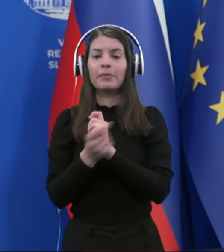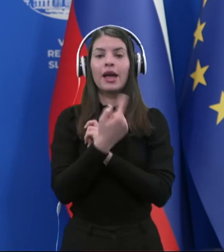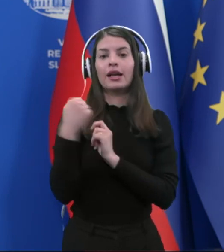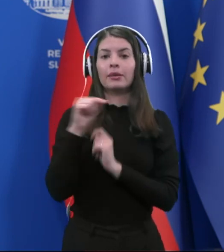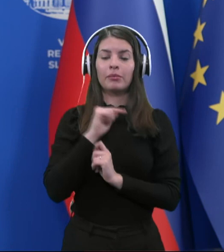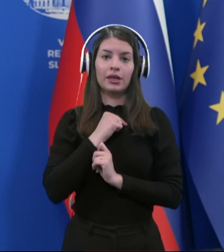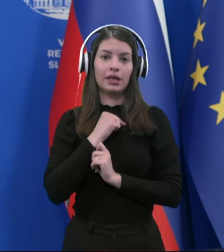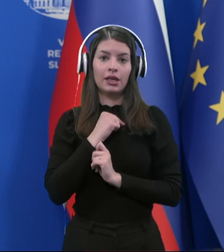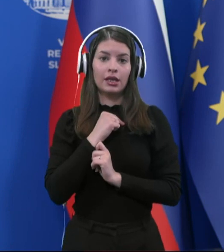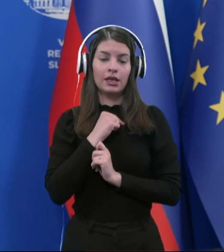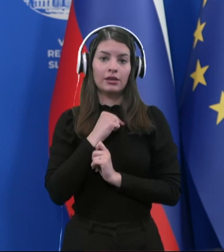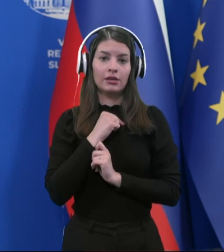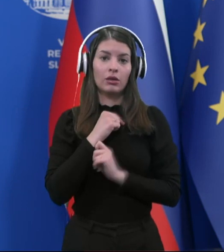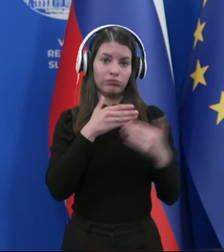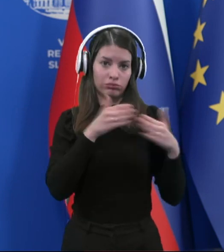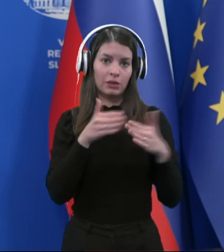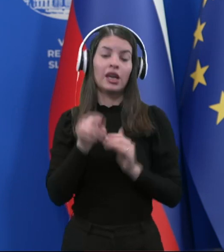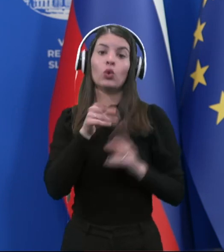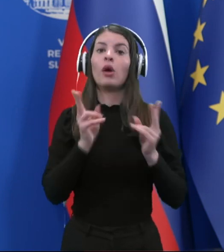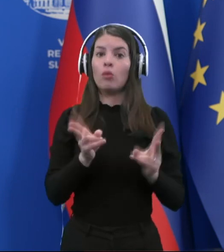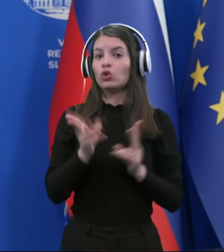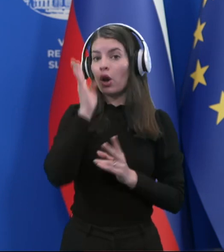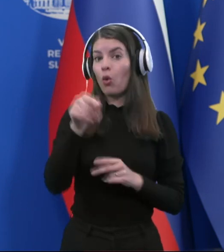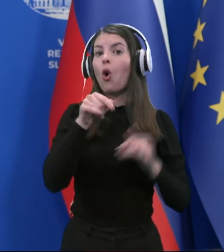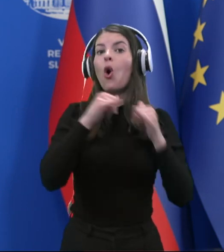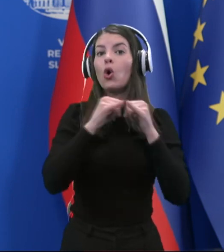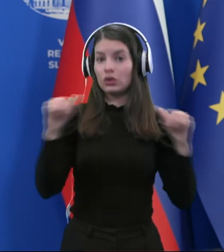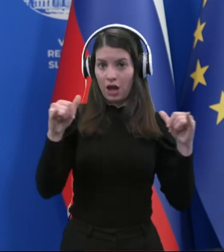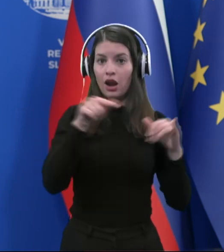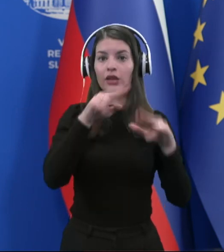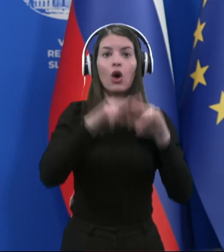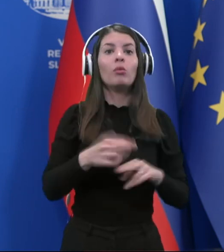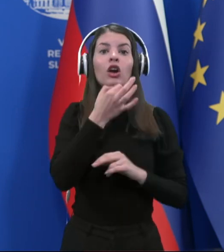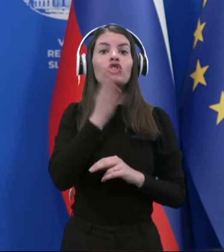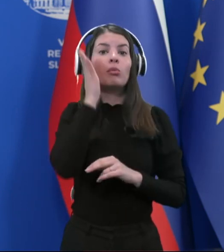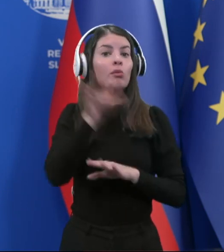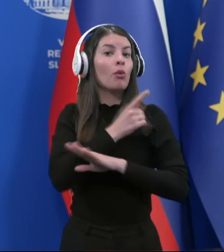možno, da ostanejo v takšni obliki, če bomo seveda ob tem upoštevali ostale ukrepe.